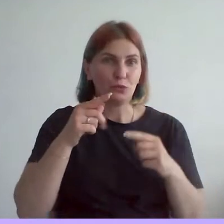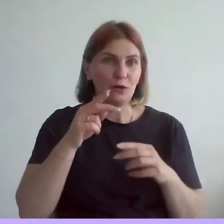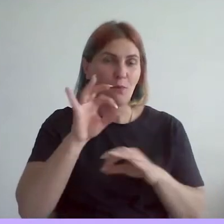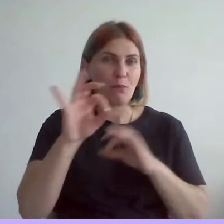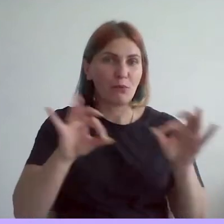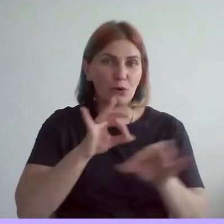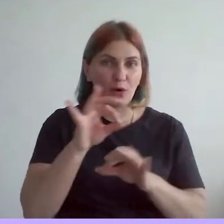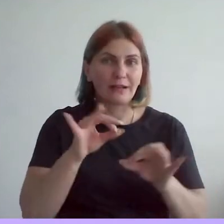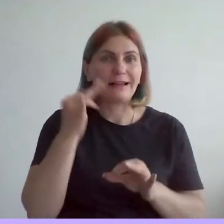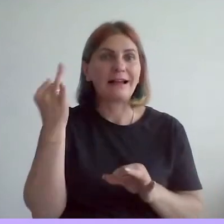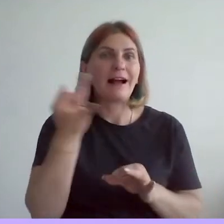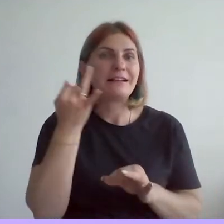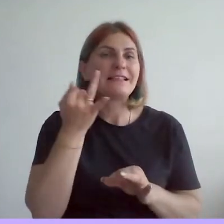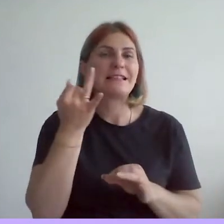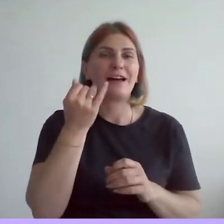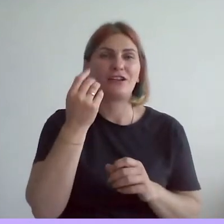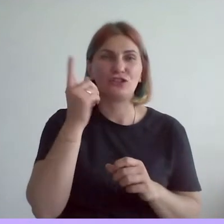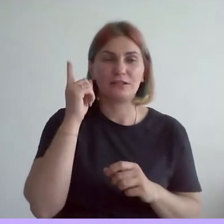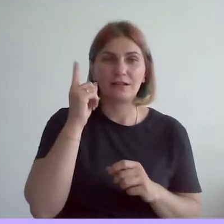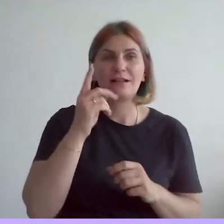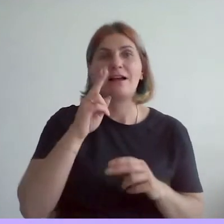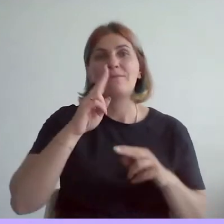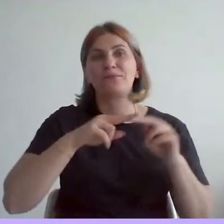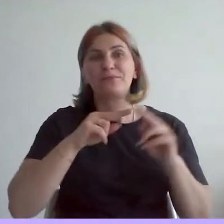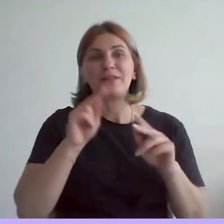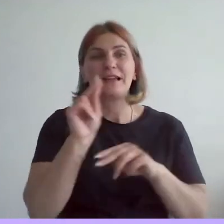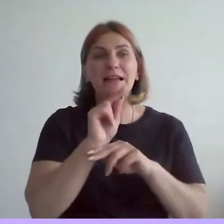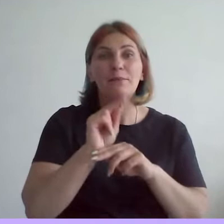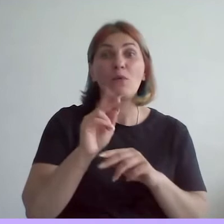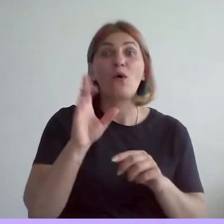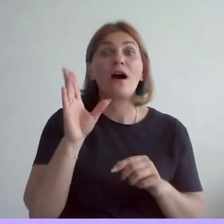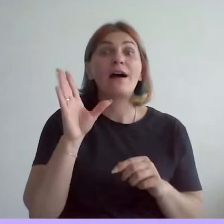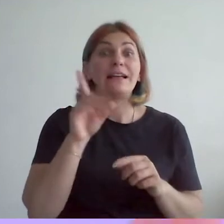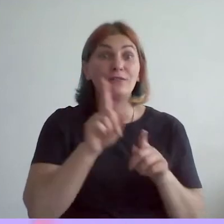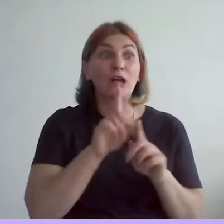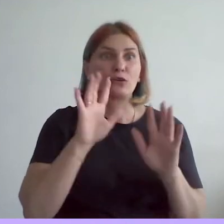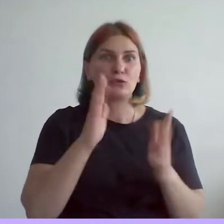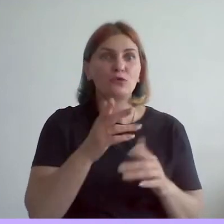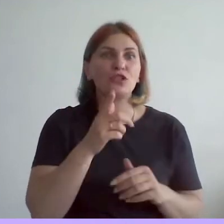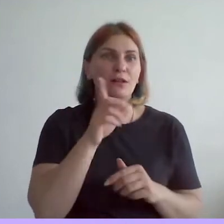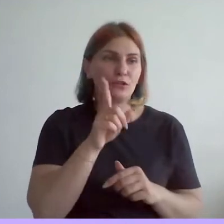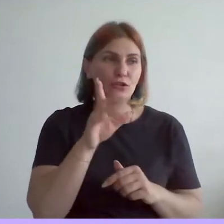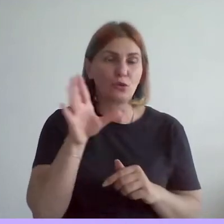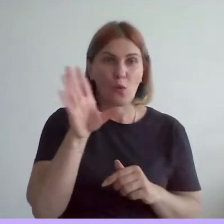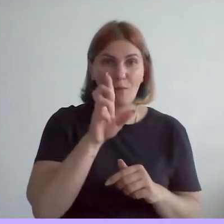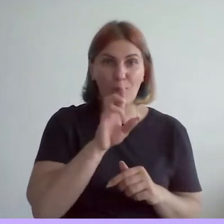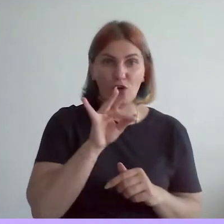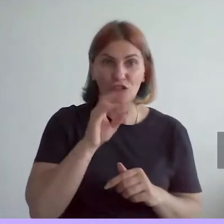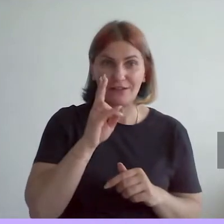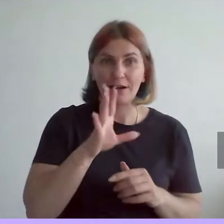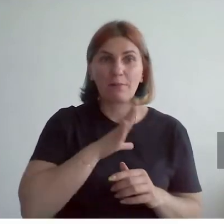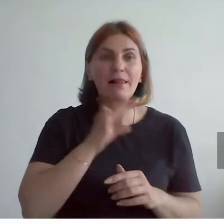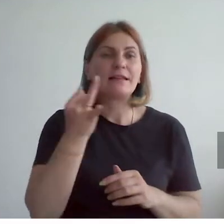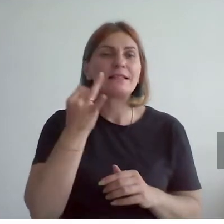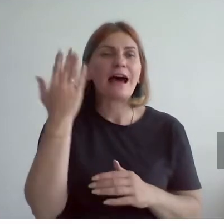исторических зданий, их реновации, реконструкции. И так случилось как раз с большевиком. Все исторические фасады были сохранены.